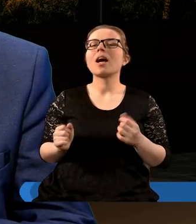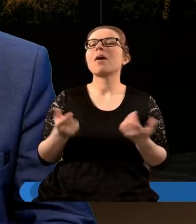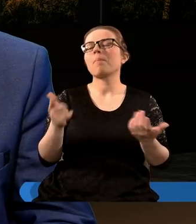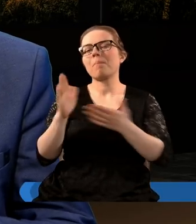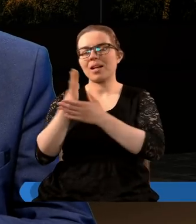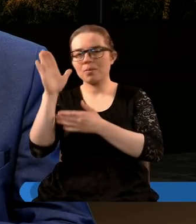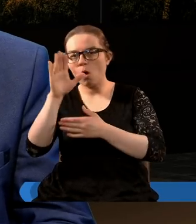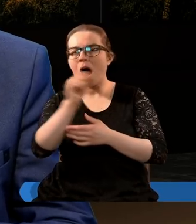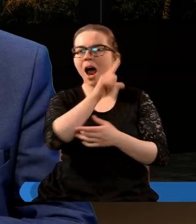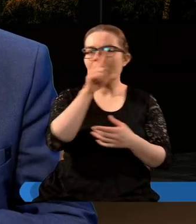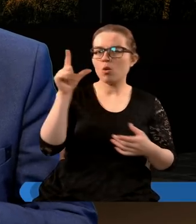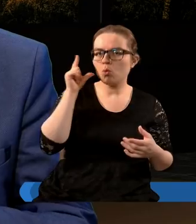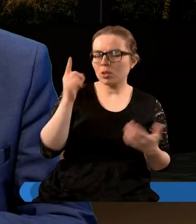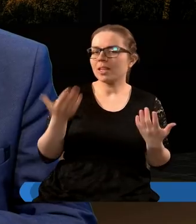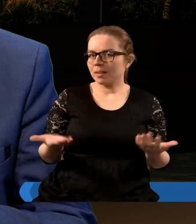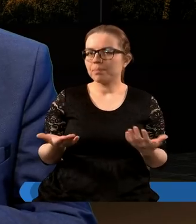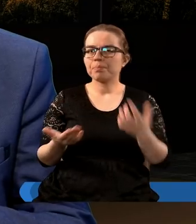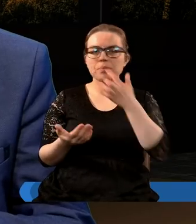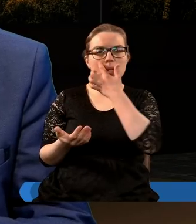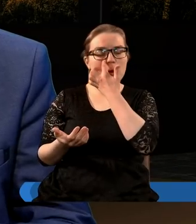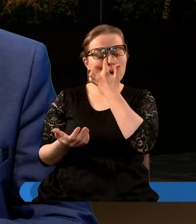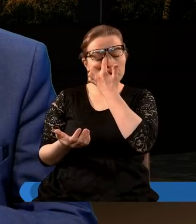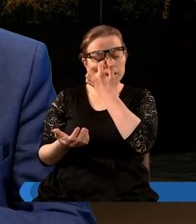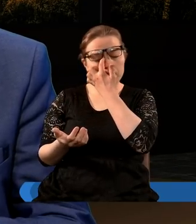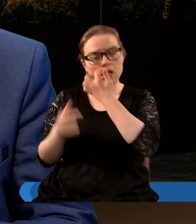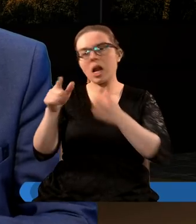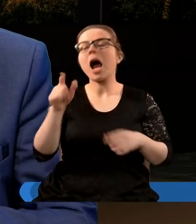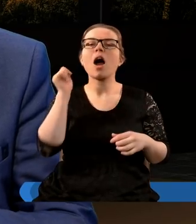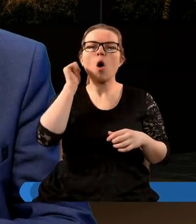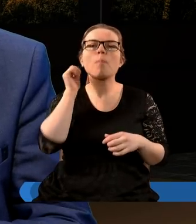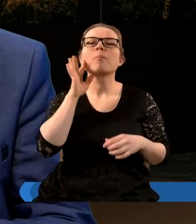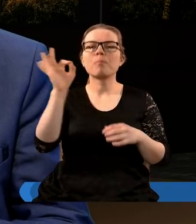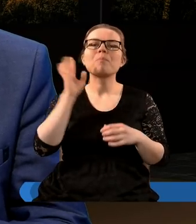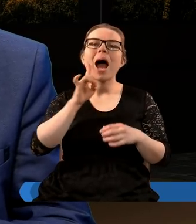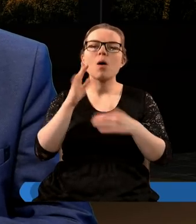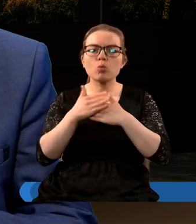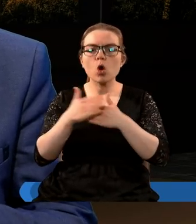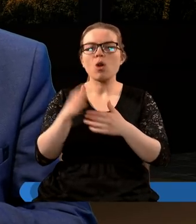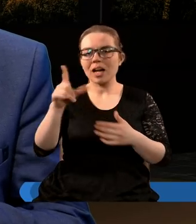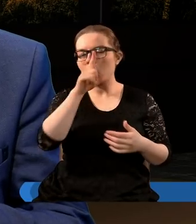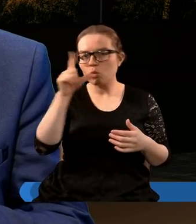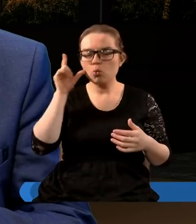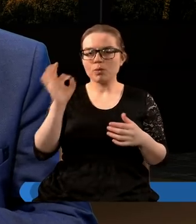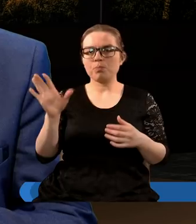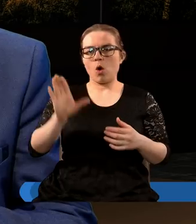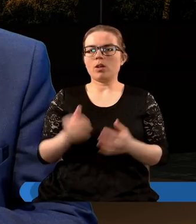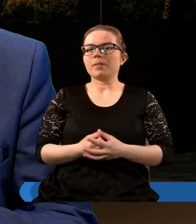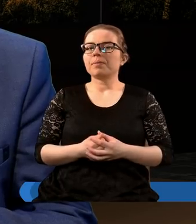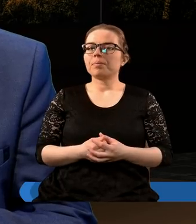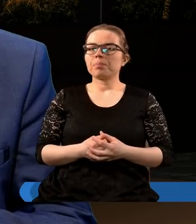między Bogiem a Jego ludem. I teraz jeśli ten Jego lud, ta kobieta, ta Jego małżonka oddaje się,